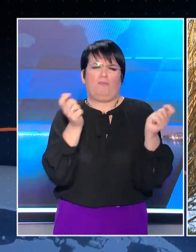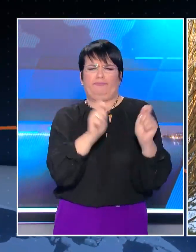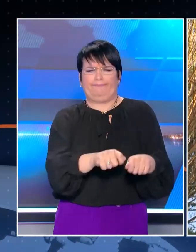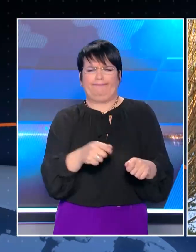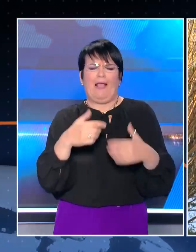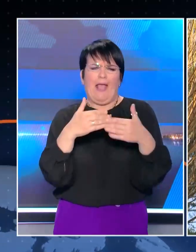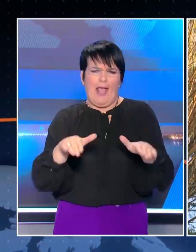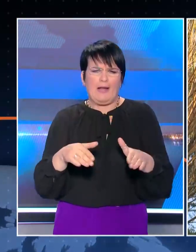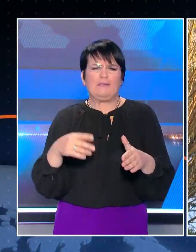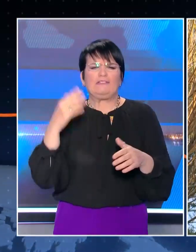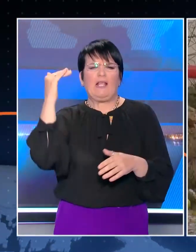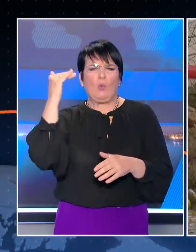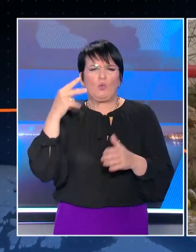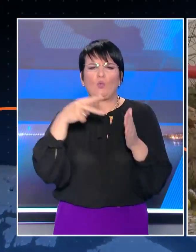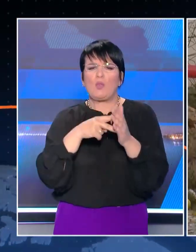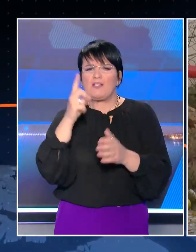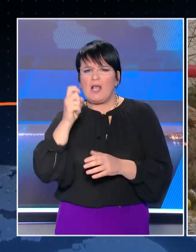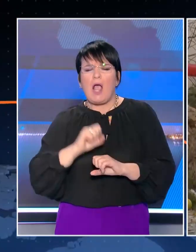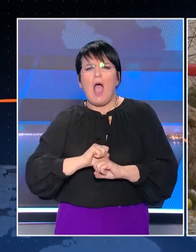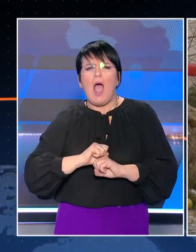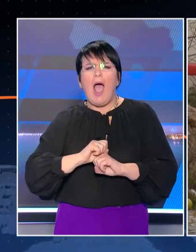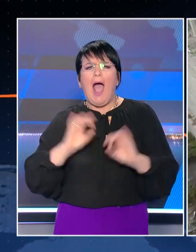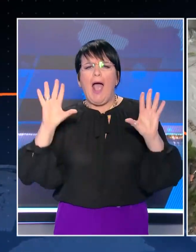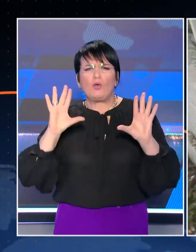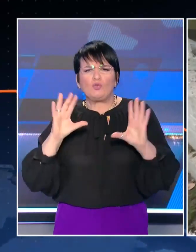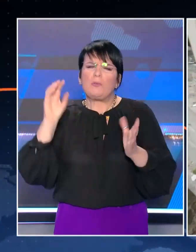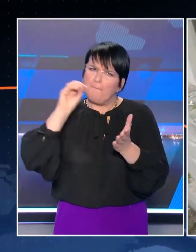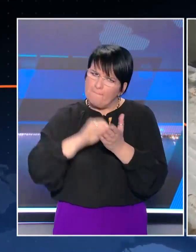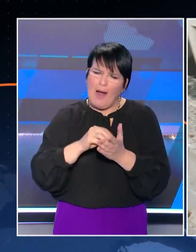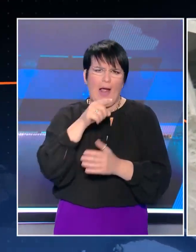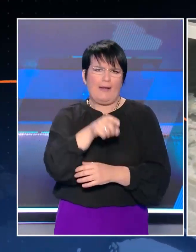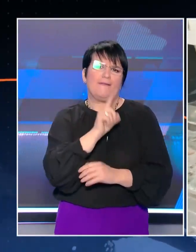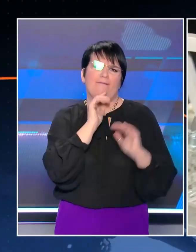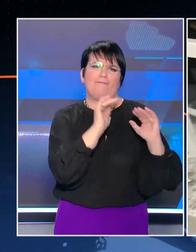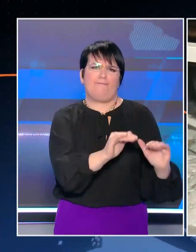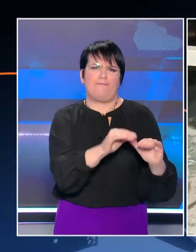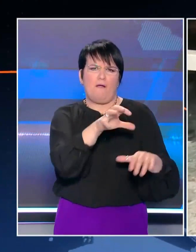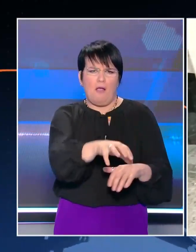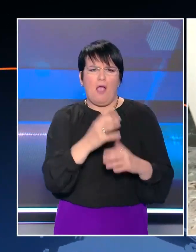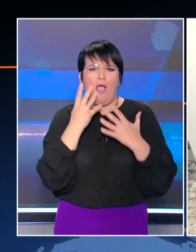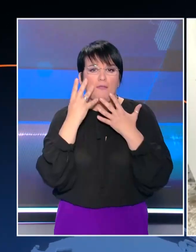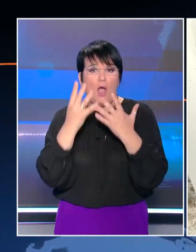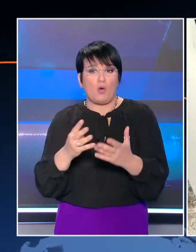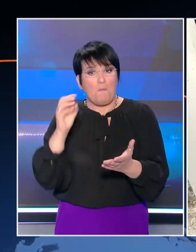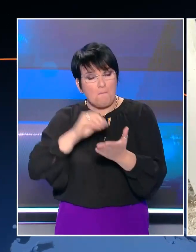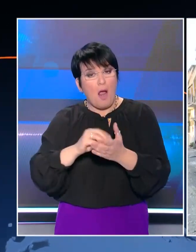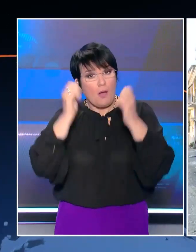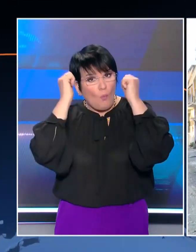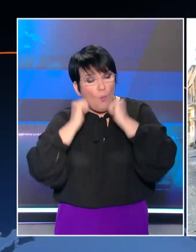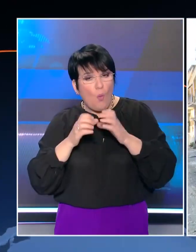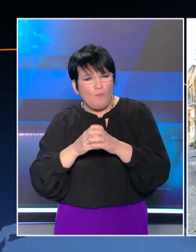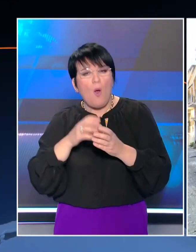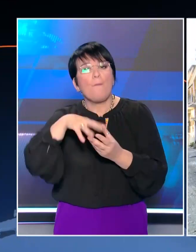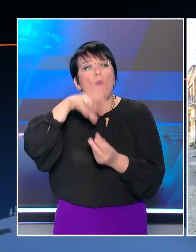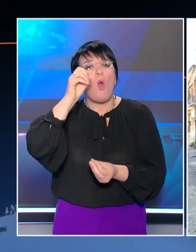λήξει από τον περασμένο Ιούλιο. Το 2010 άγνωστο είχαν τοποθετήσει ξανά εκρηκτικο μηχανισμό ενώ 9 χρόνια αργότερα κουκούλοφόροι είχαν πετάξει